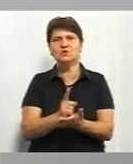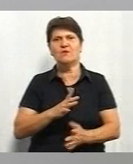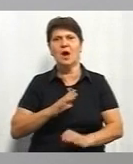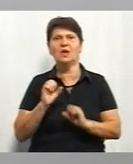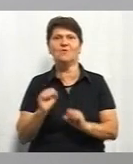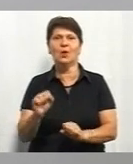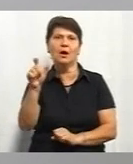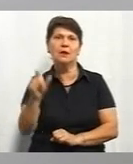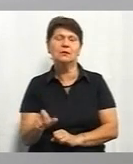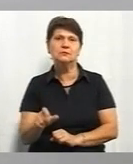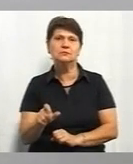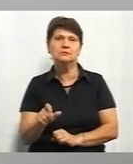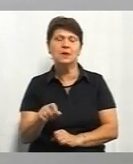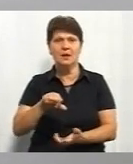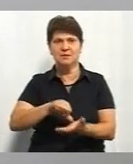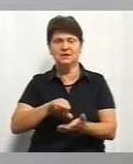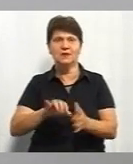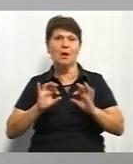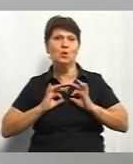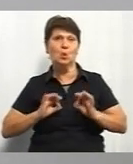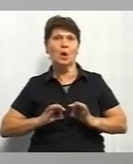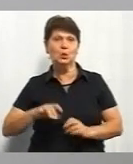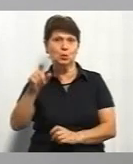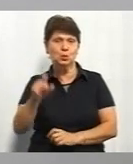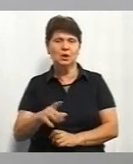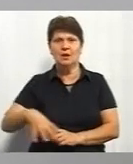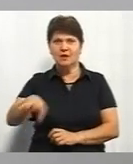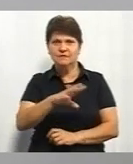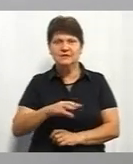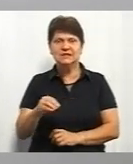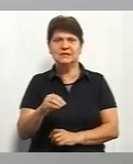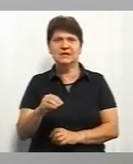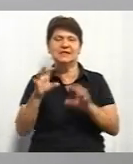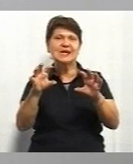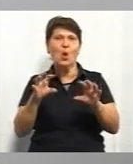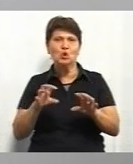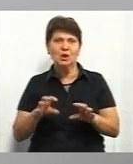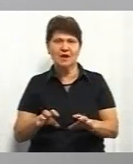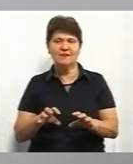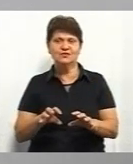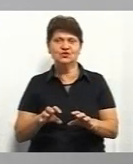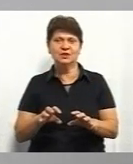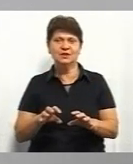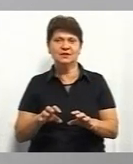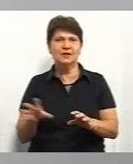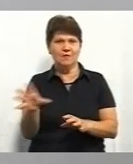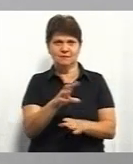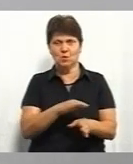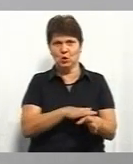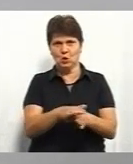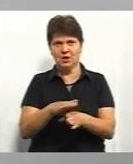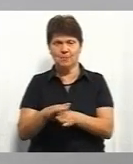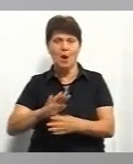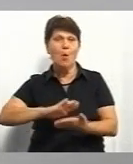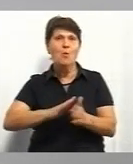і представник прокуратури. Тобто всіх законодавчо все дотримується.